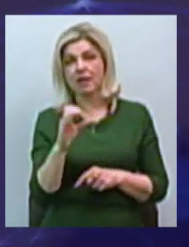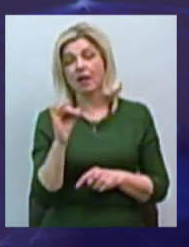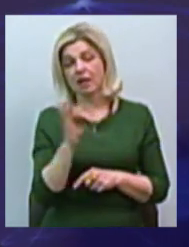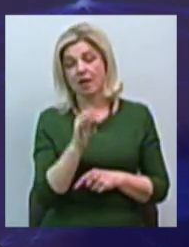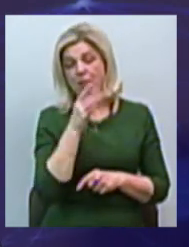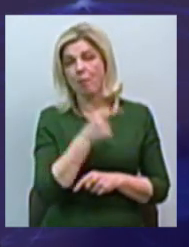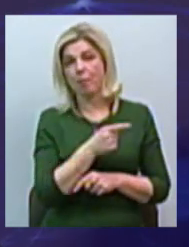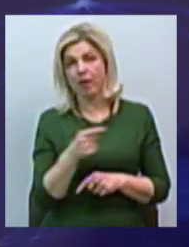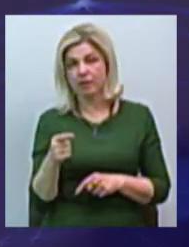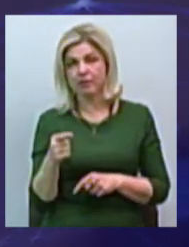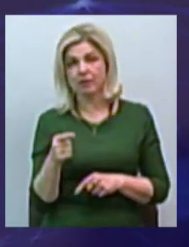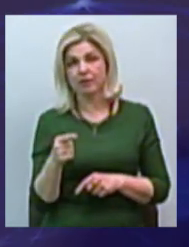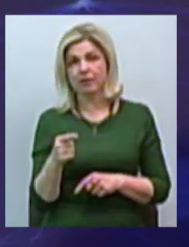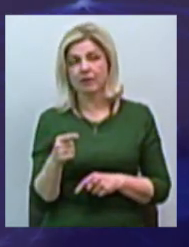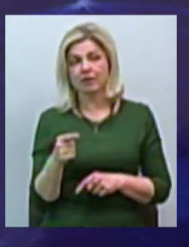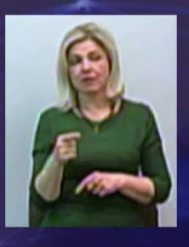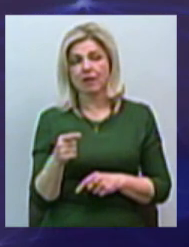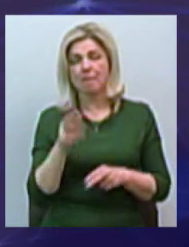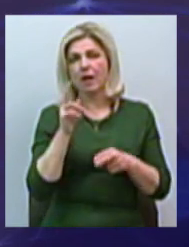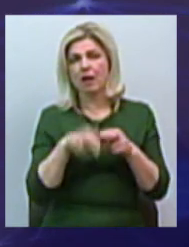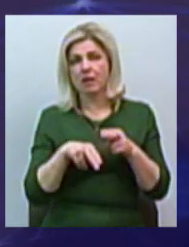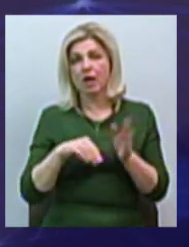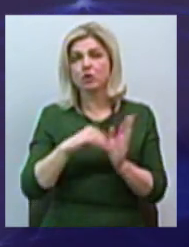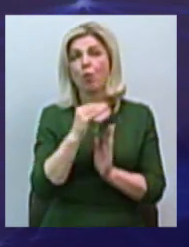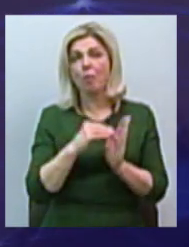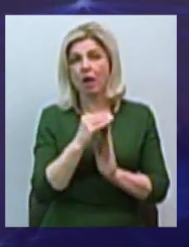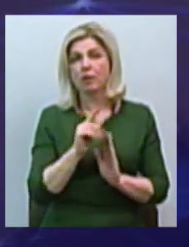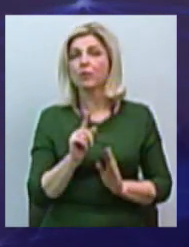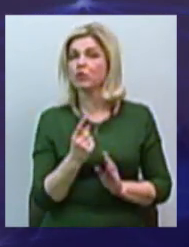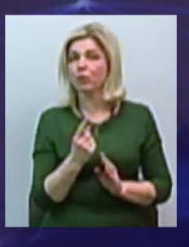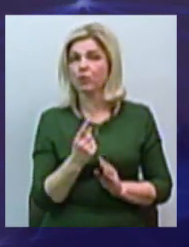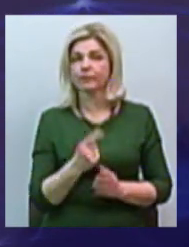там, у них прекратили закупати. Почему? Потому, що